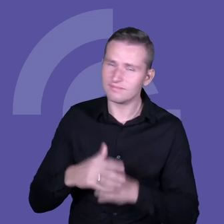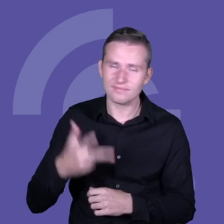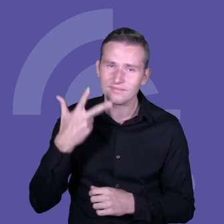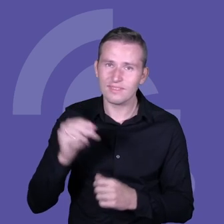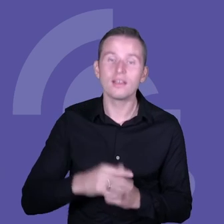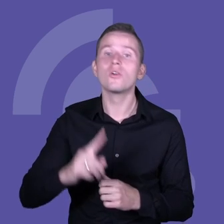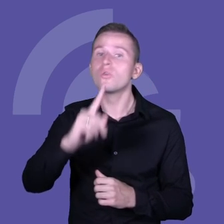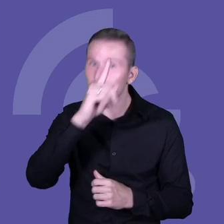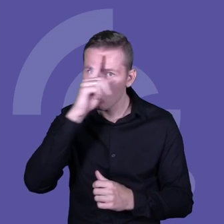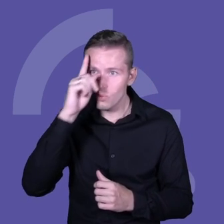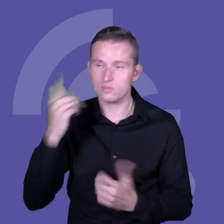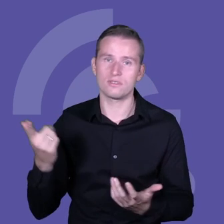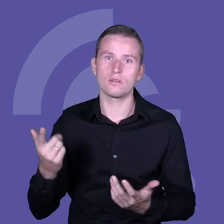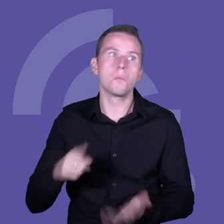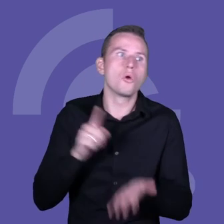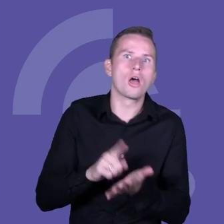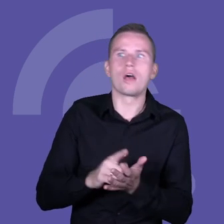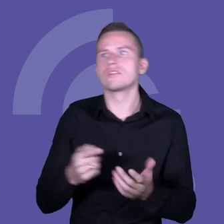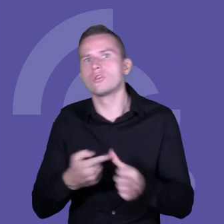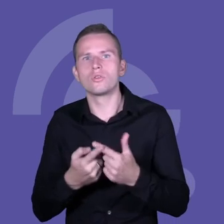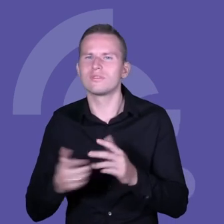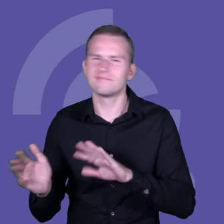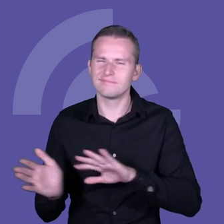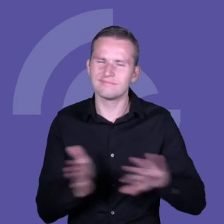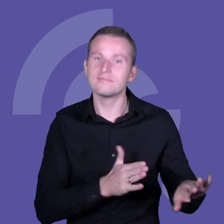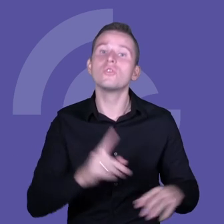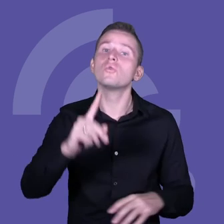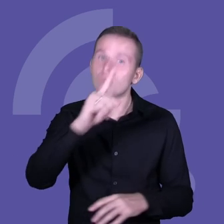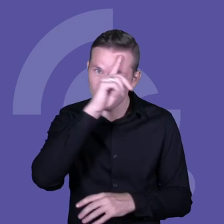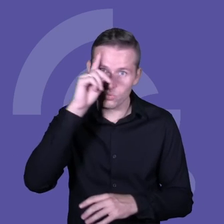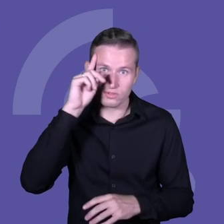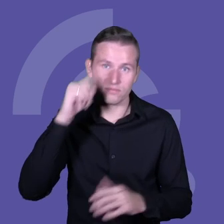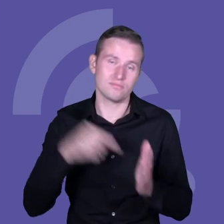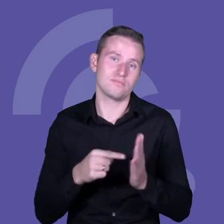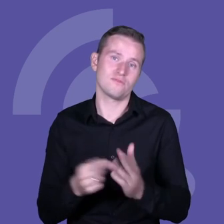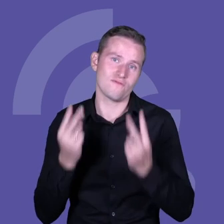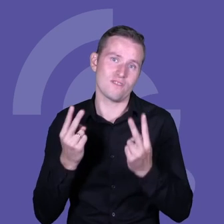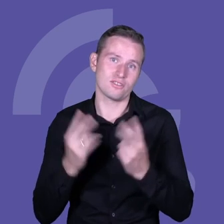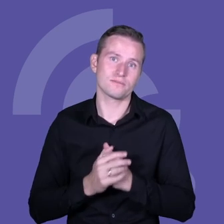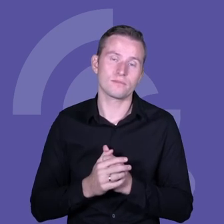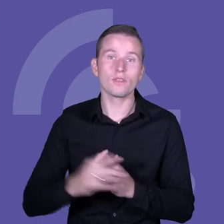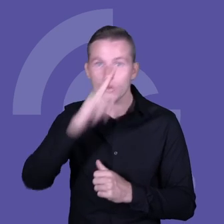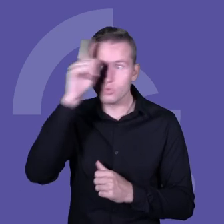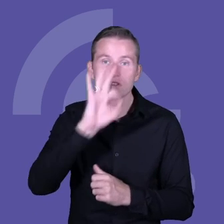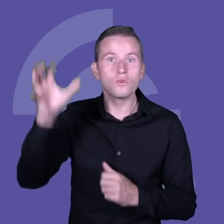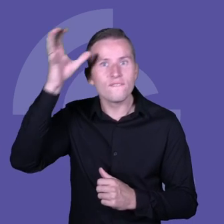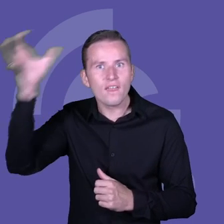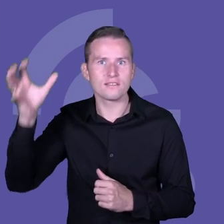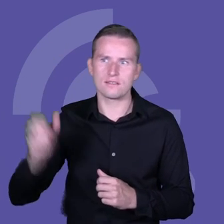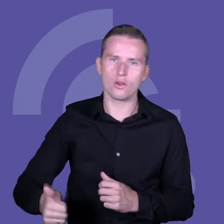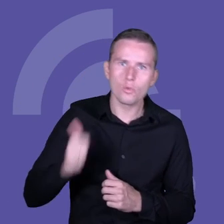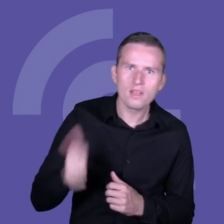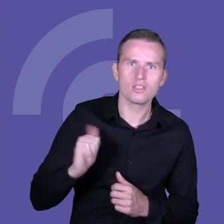przepisy, podatki i tak dalej, tylko ludzie. A ludzie, co te mam na myśli? Wiedze, umiejętności, postawy,